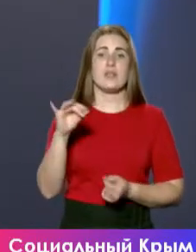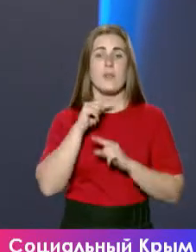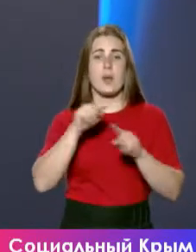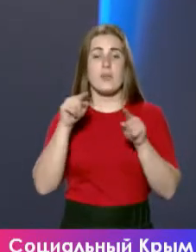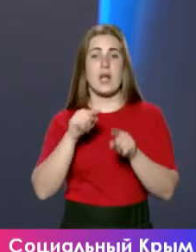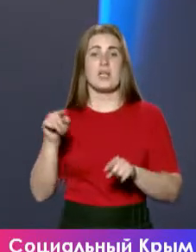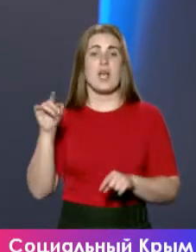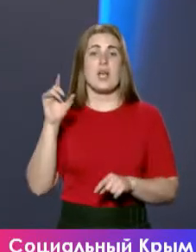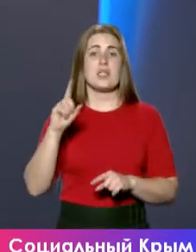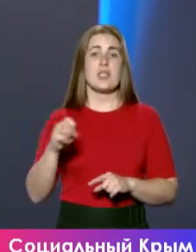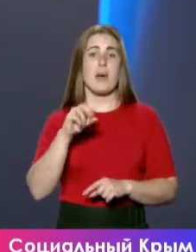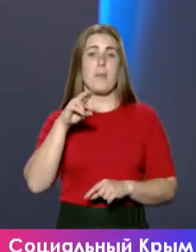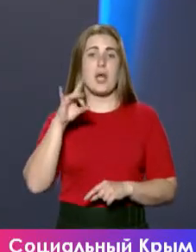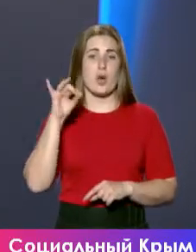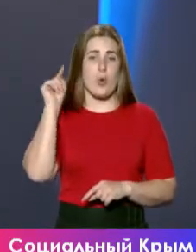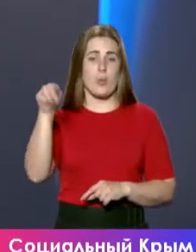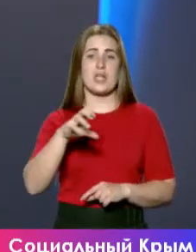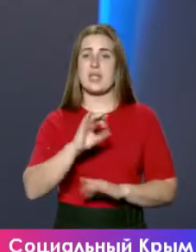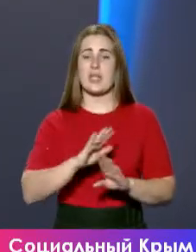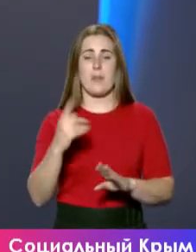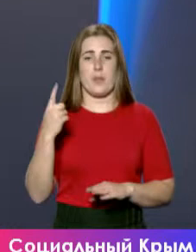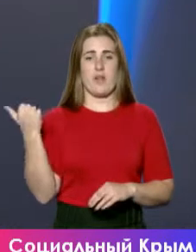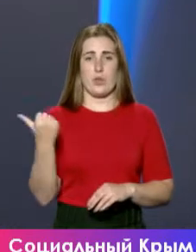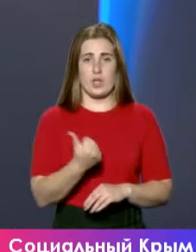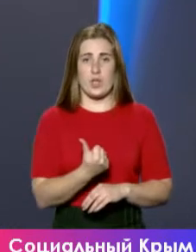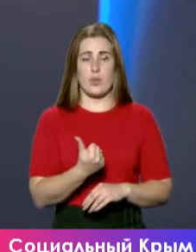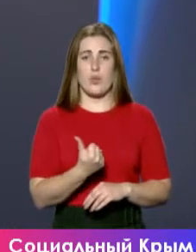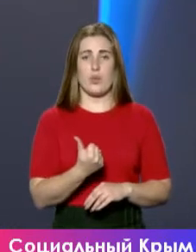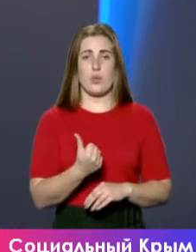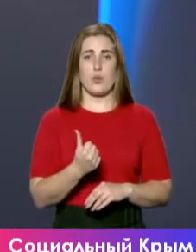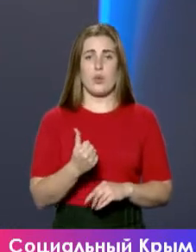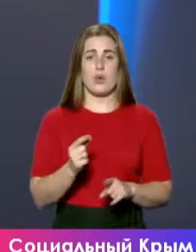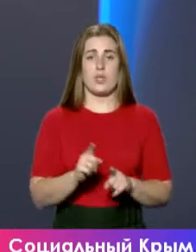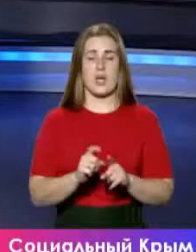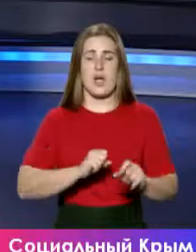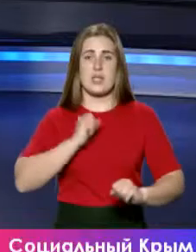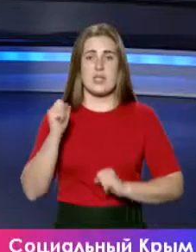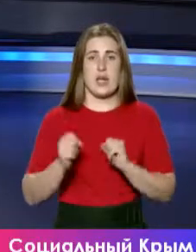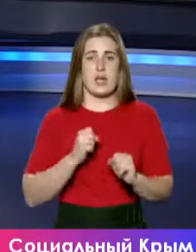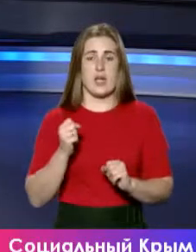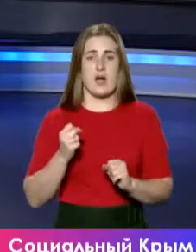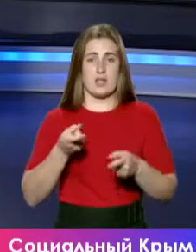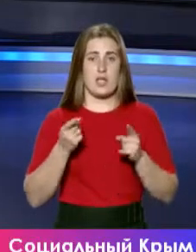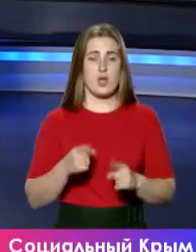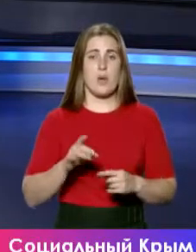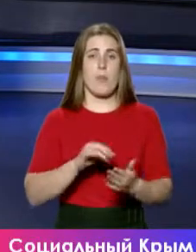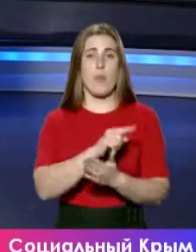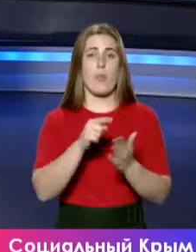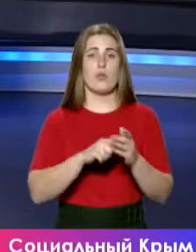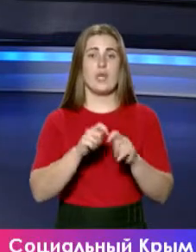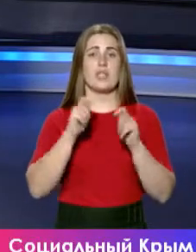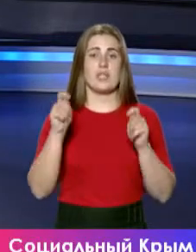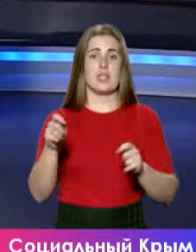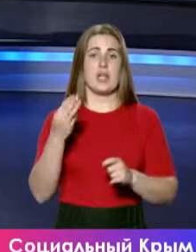перекопом уже не первую неделю истерика настоящая происходит по поводу открытия на